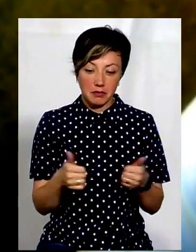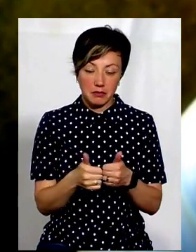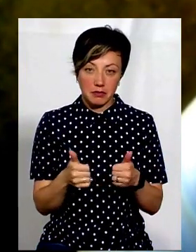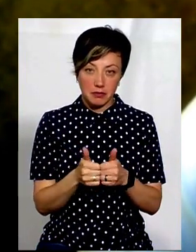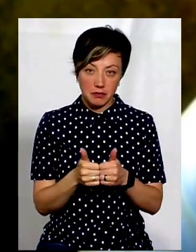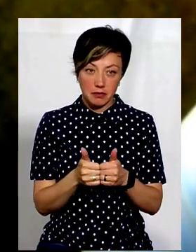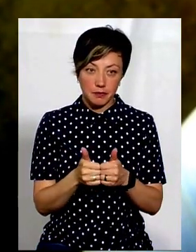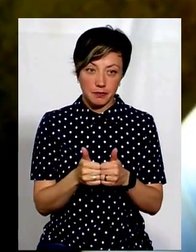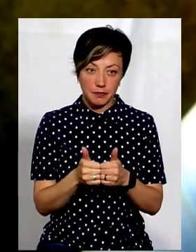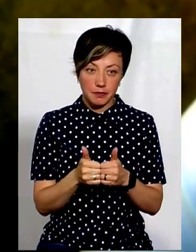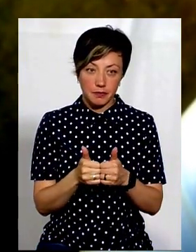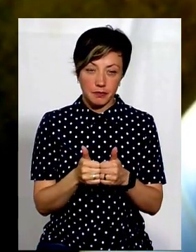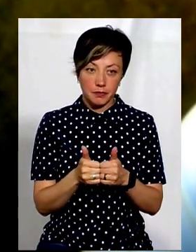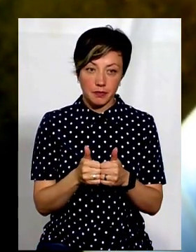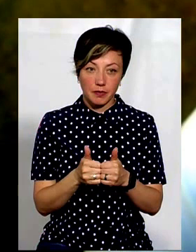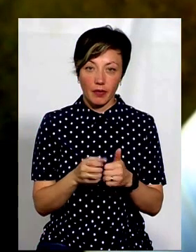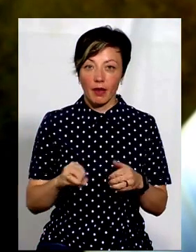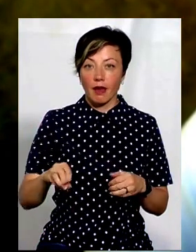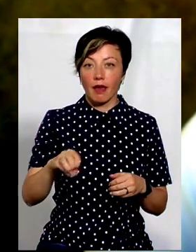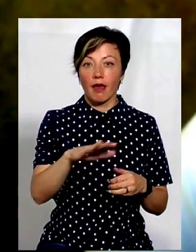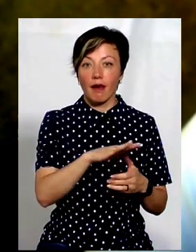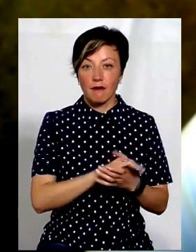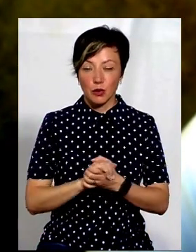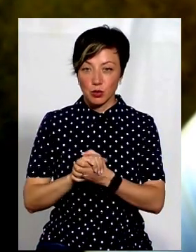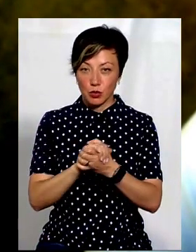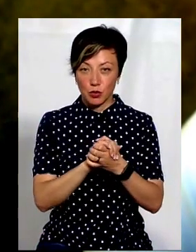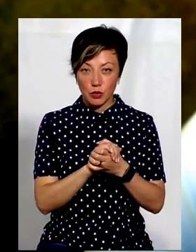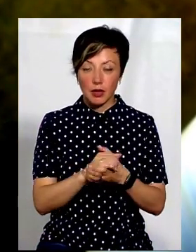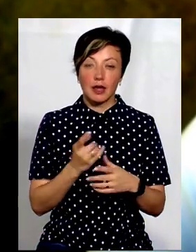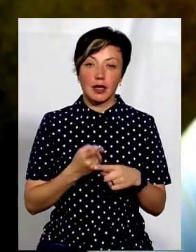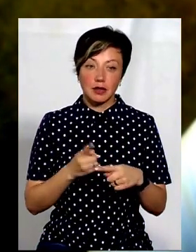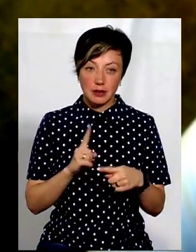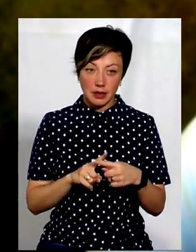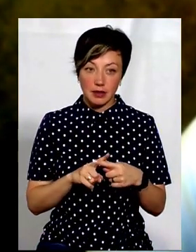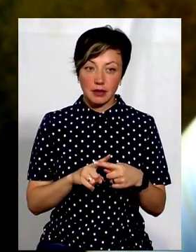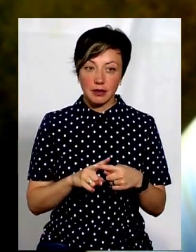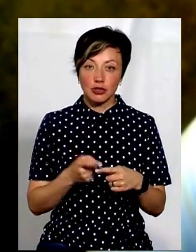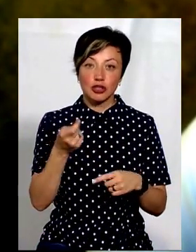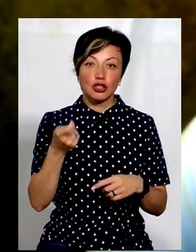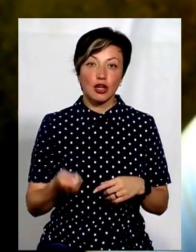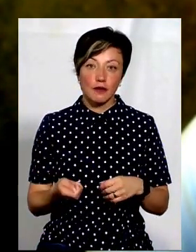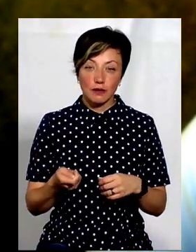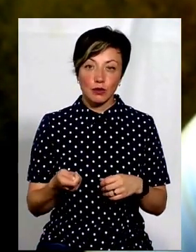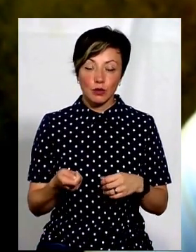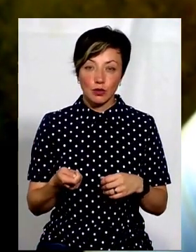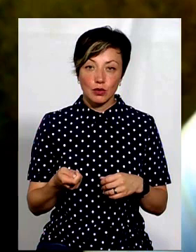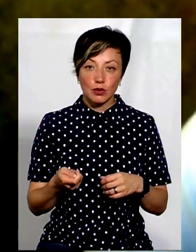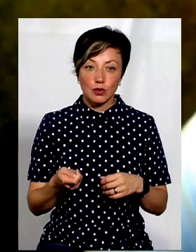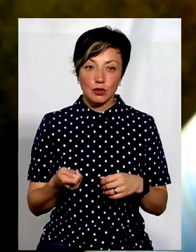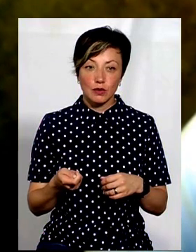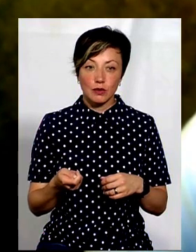від Євросоюзу знаходимося. А це, ну, суттєво здешевлює